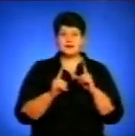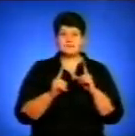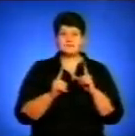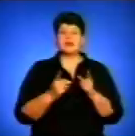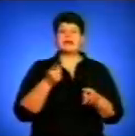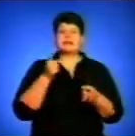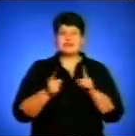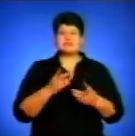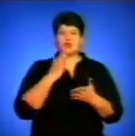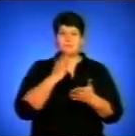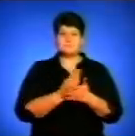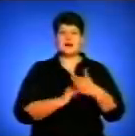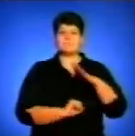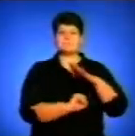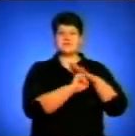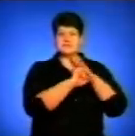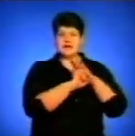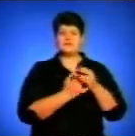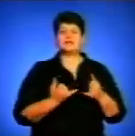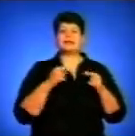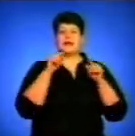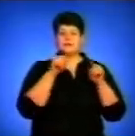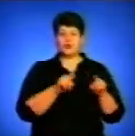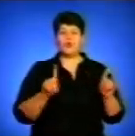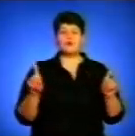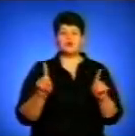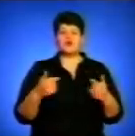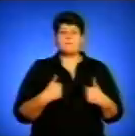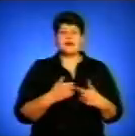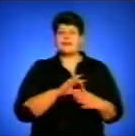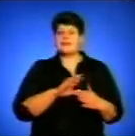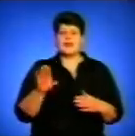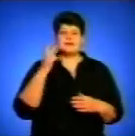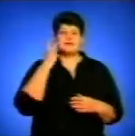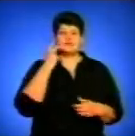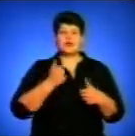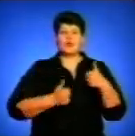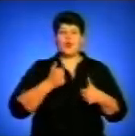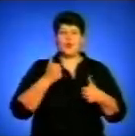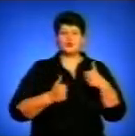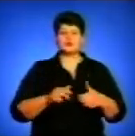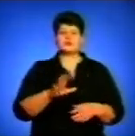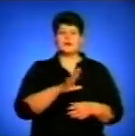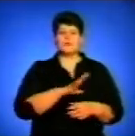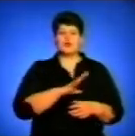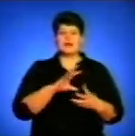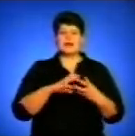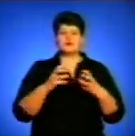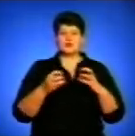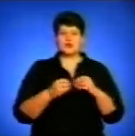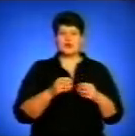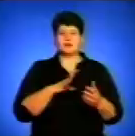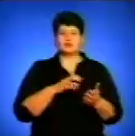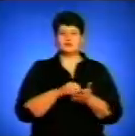підстави для того, щоб не завжди ці конкурси відбувалися, чи результати їх позначалися